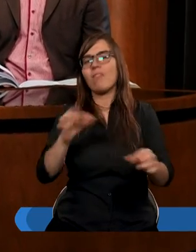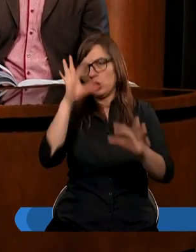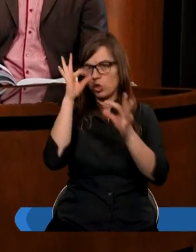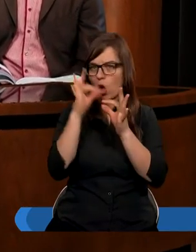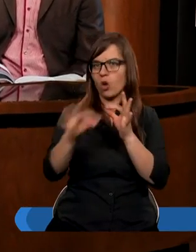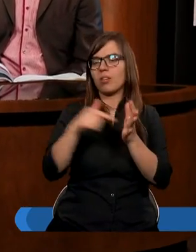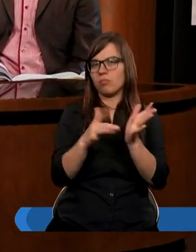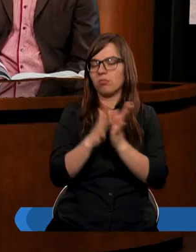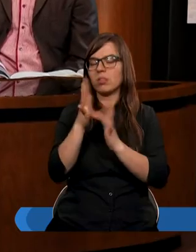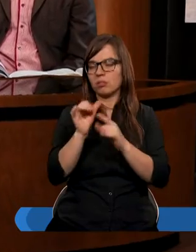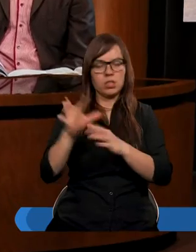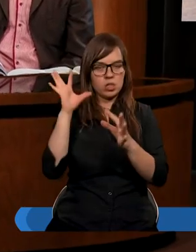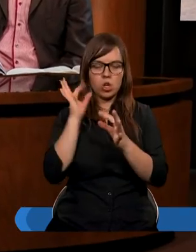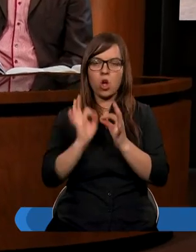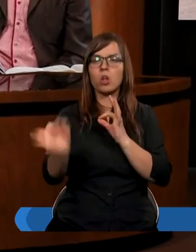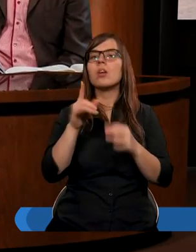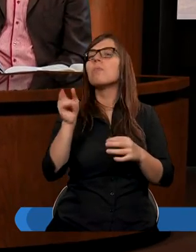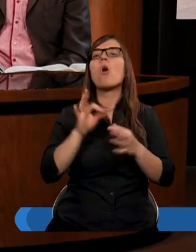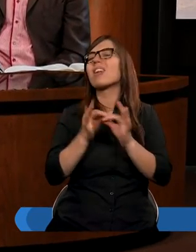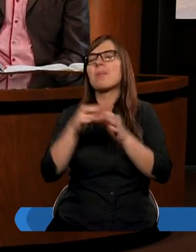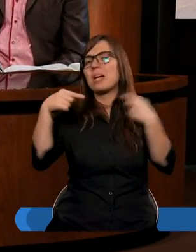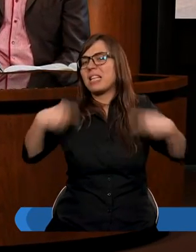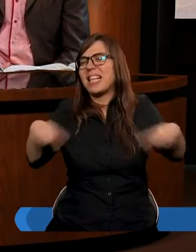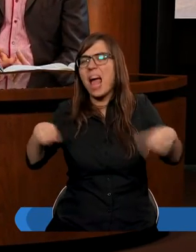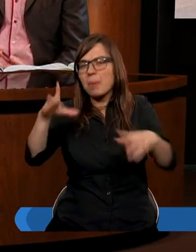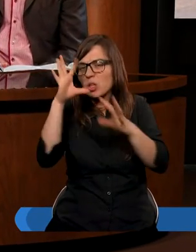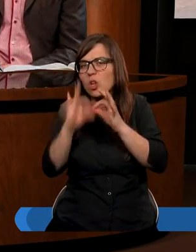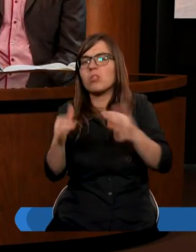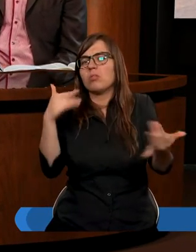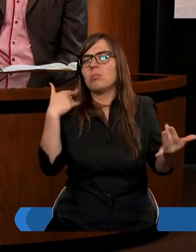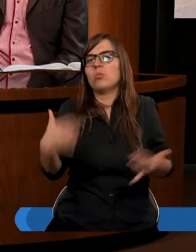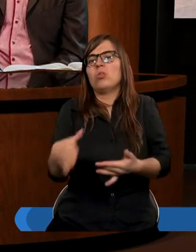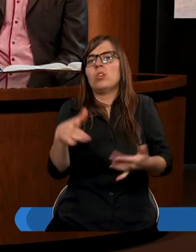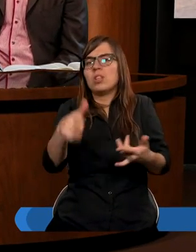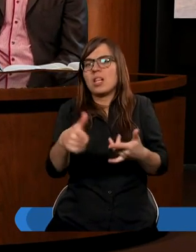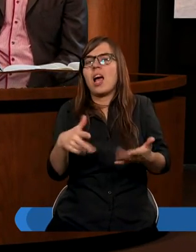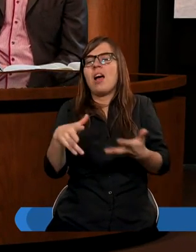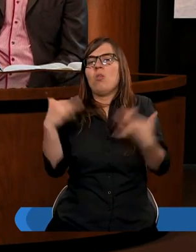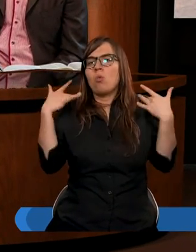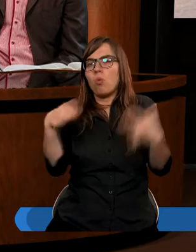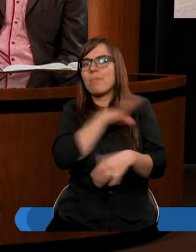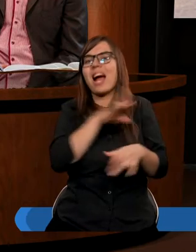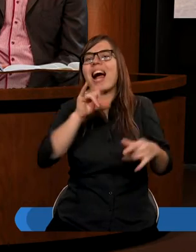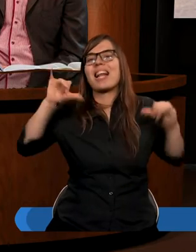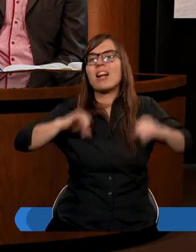doskonały jest Jezus Chrystus bo gdyby nie był doskonały to umierałby na Golgocie za siebie ale on nie musiał